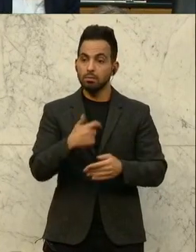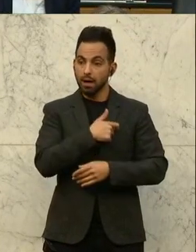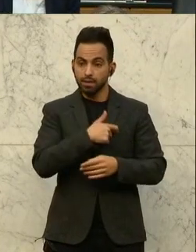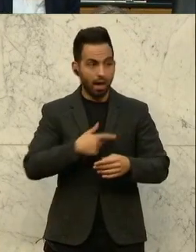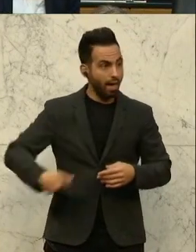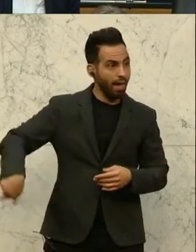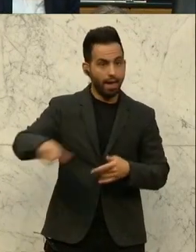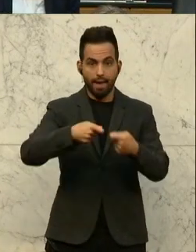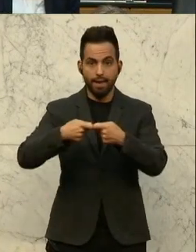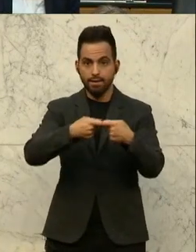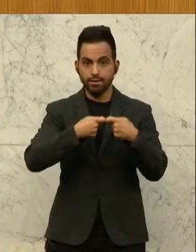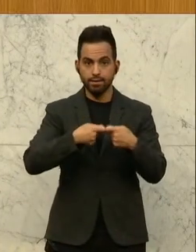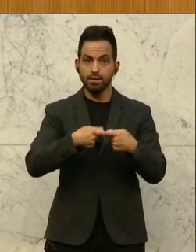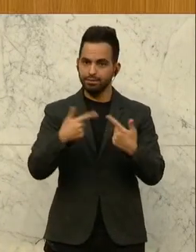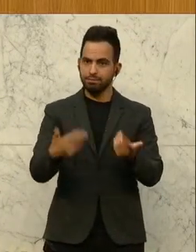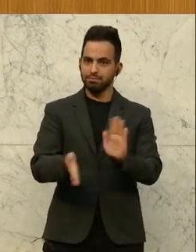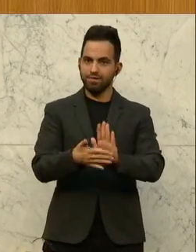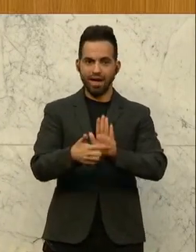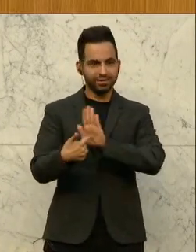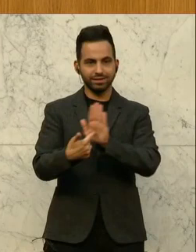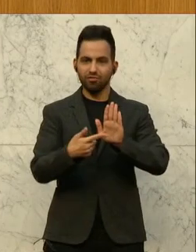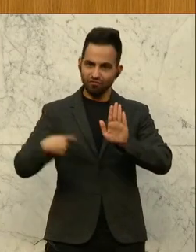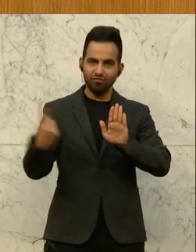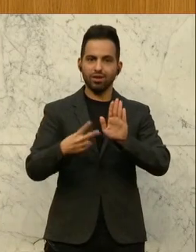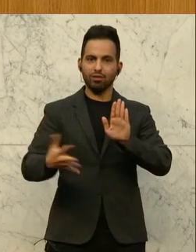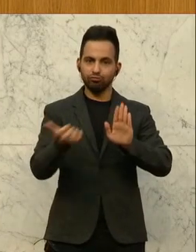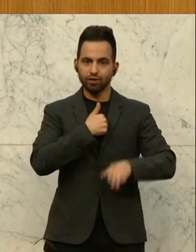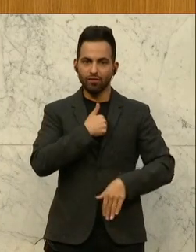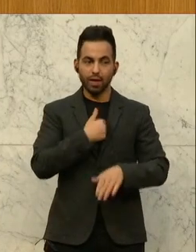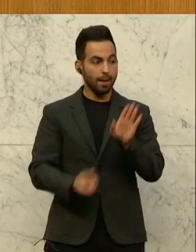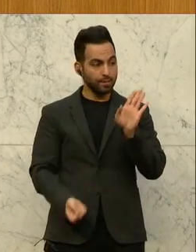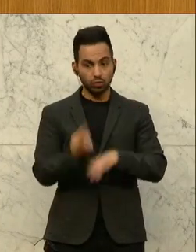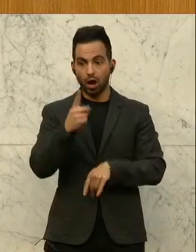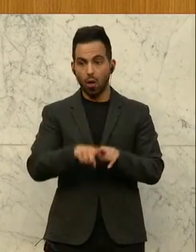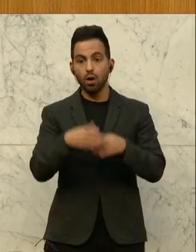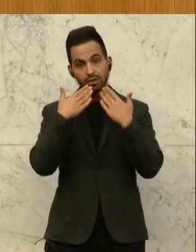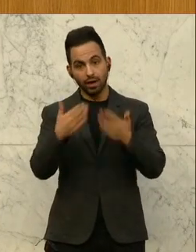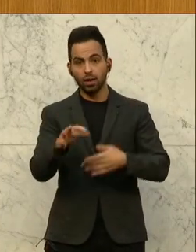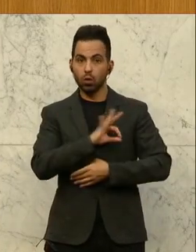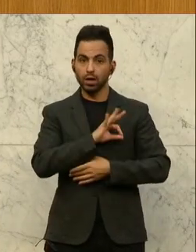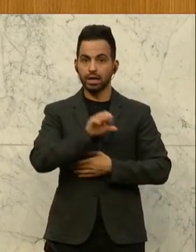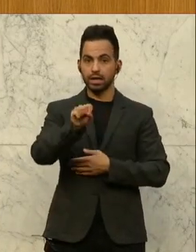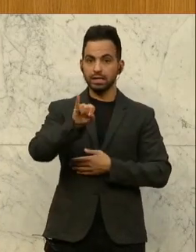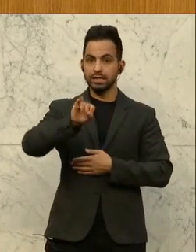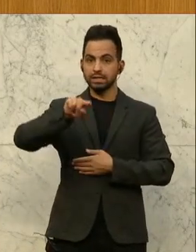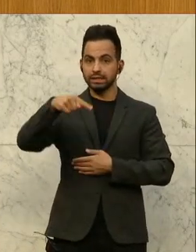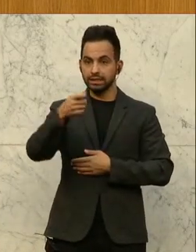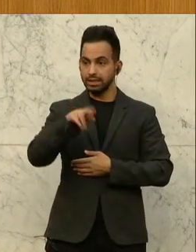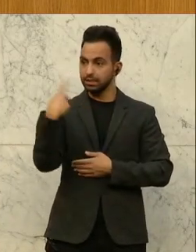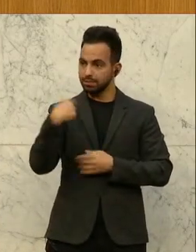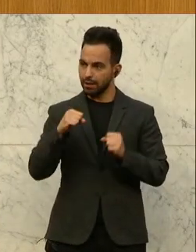Arbeit. Da zeigt man oder kann man zeigen, was uns auch gelingen kann. Ein besonderes Danke an den Kollegen Singer, du warst da auch immer sehr, sehr